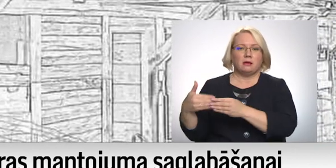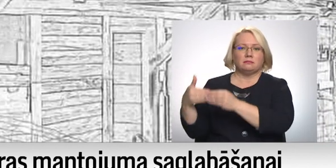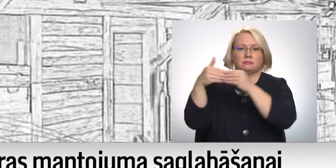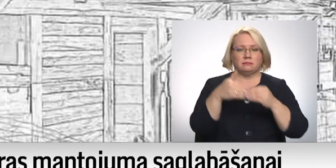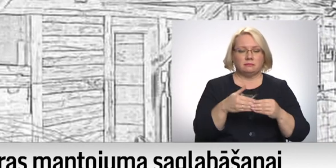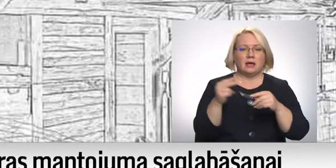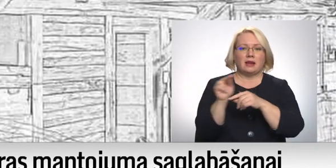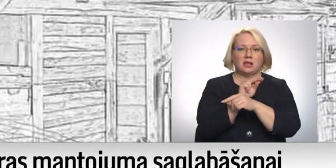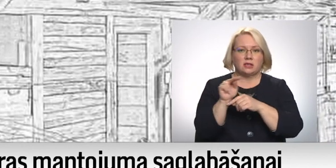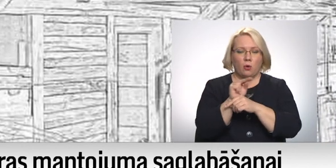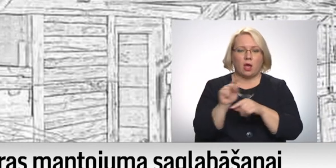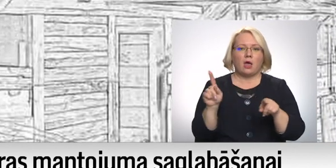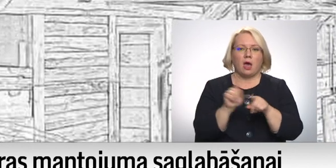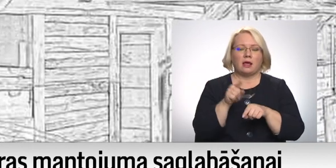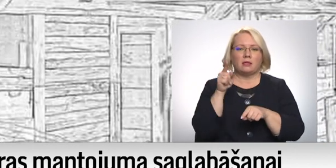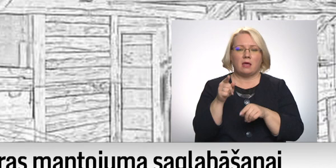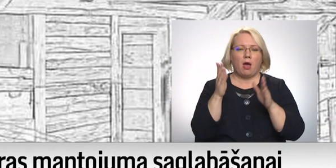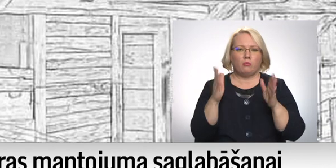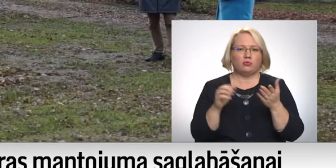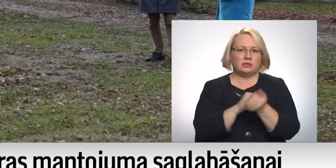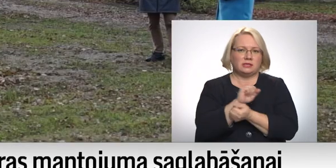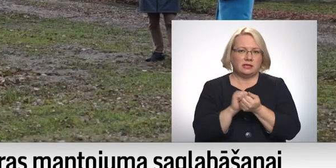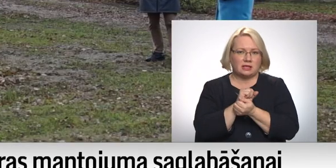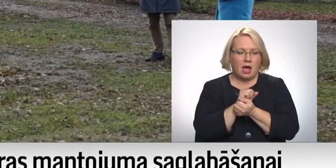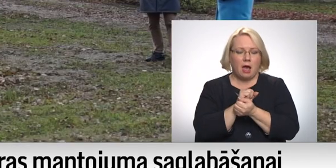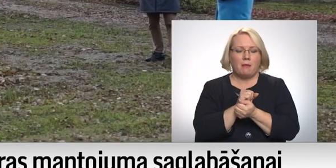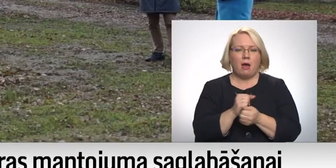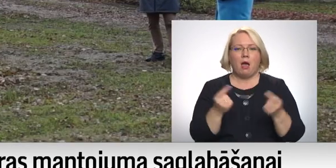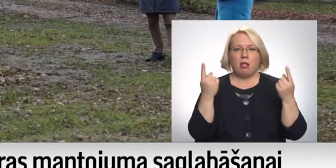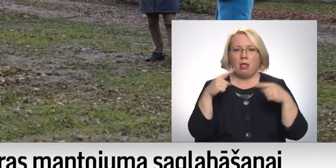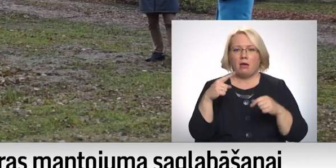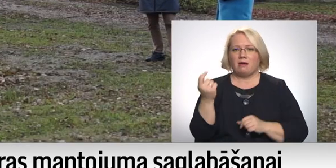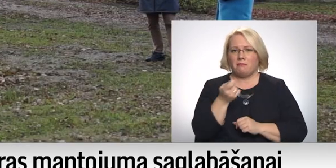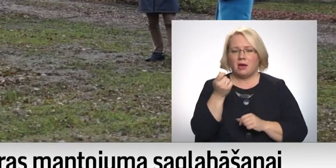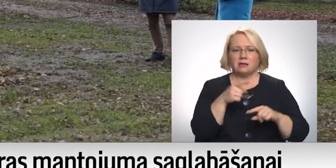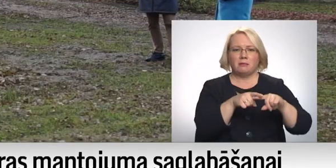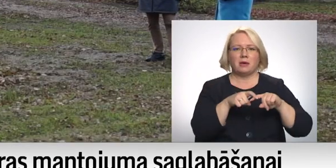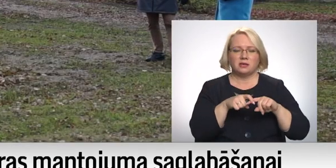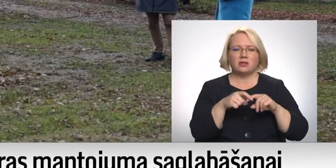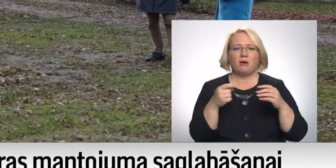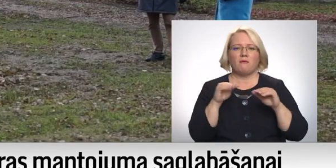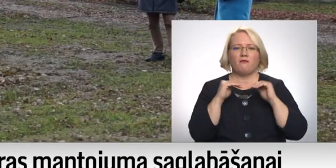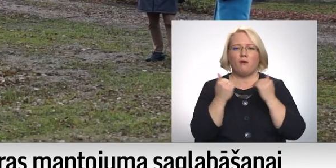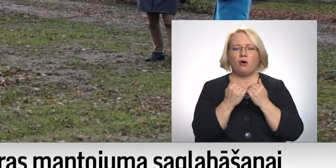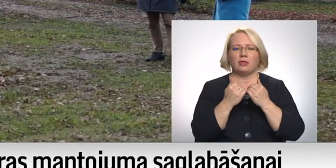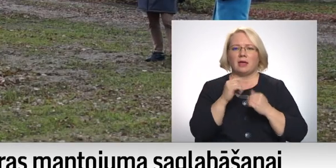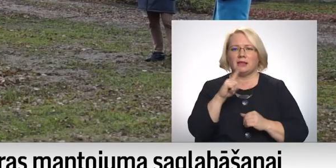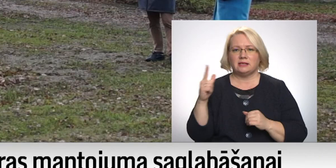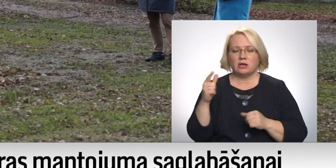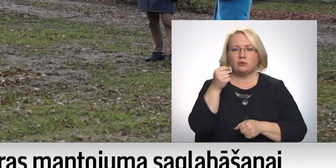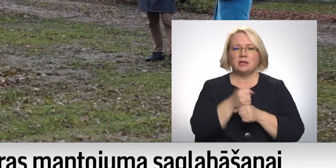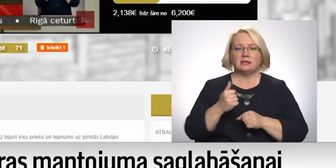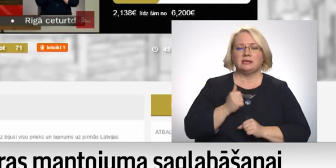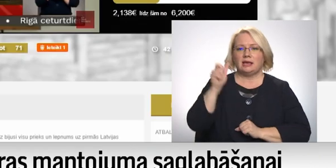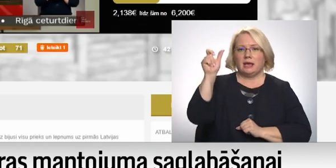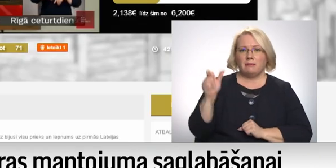restaurēt, citādi arī tā nolēmt iznīcībai. Tā kā laika ir par mazlē piesaistītu fondu līdzekļus stacijas īpašnieks pēc